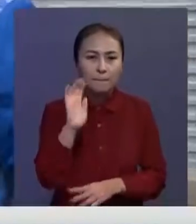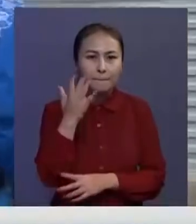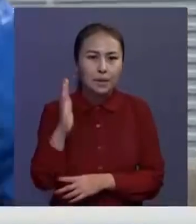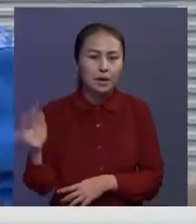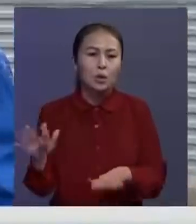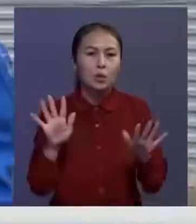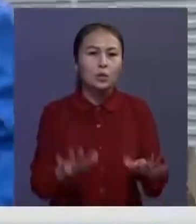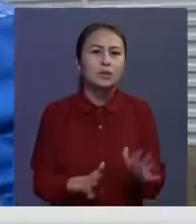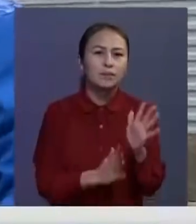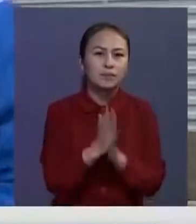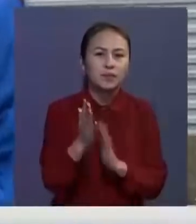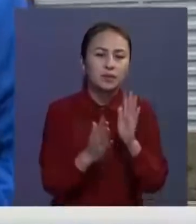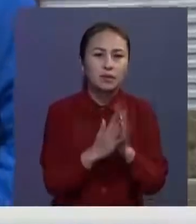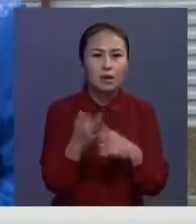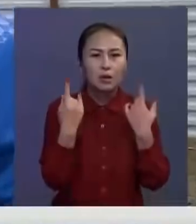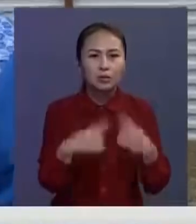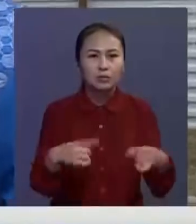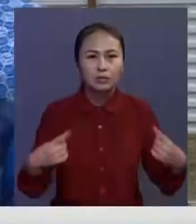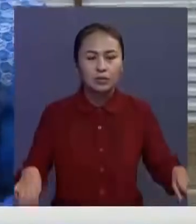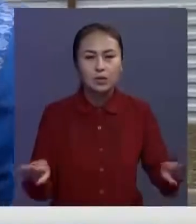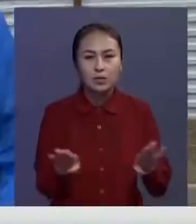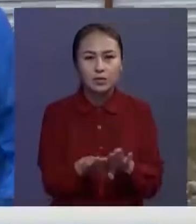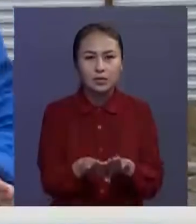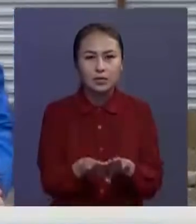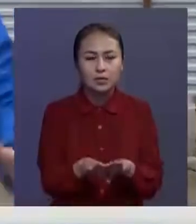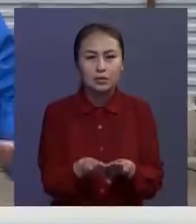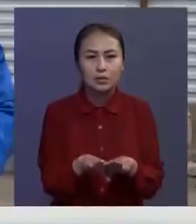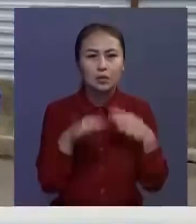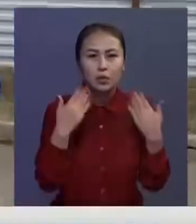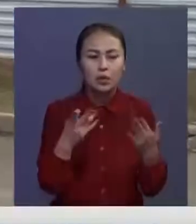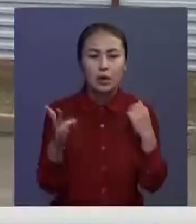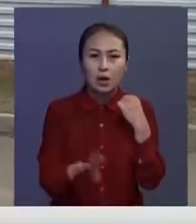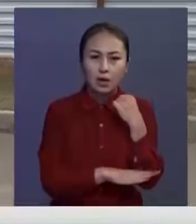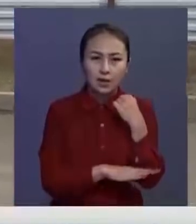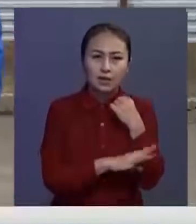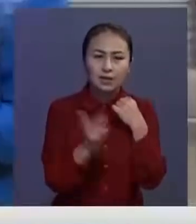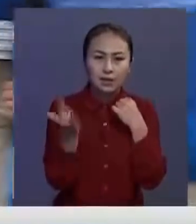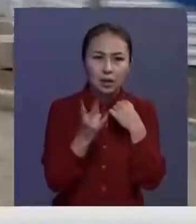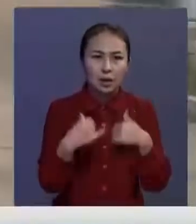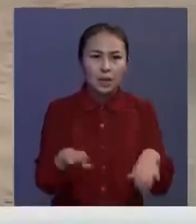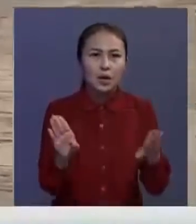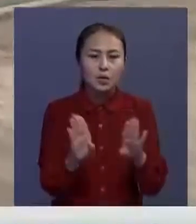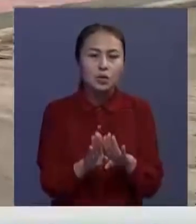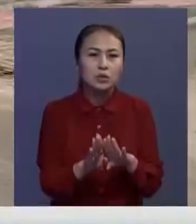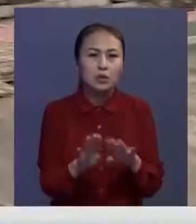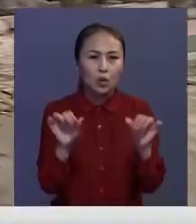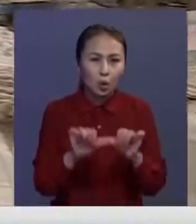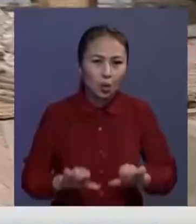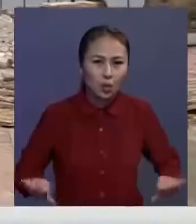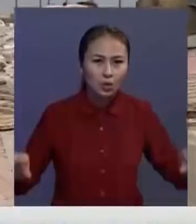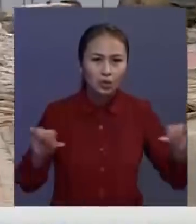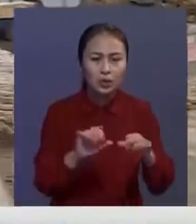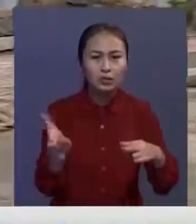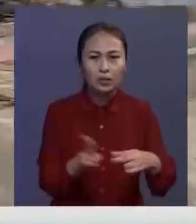өсімдіктер әлемінің ағаштар түрлерінің орталығы екі бағы болуы керек. Ал енді оны осылай қоршап, талан